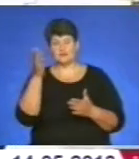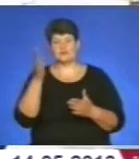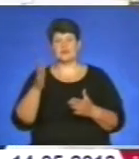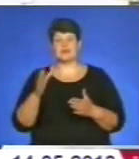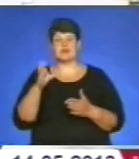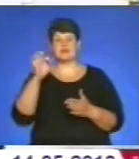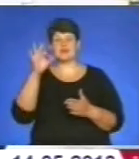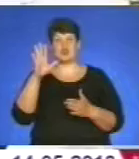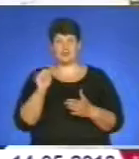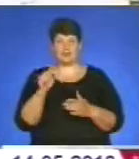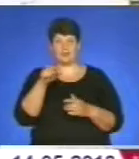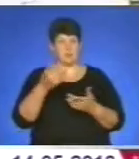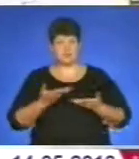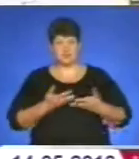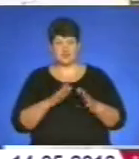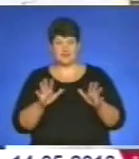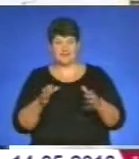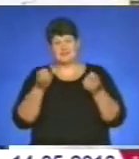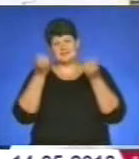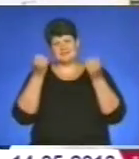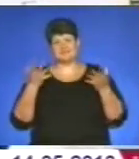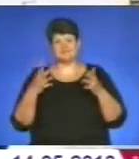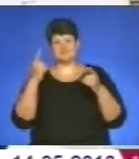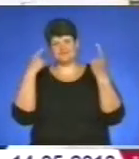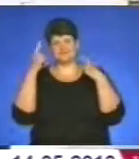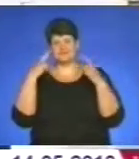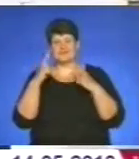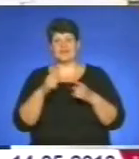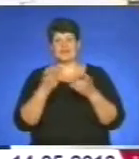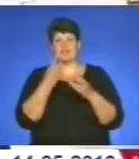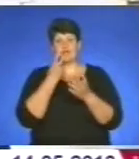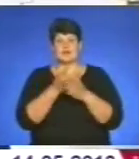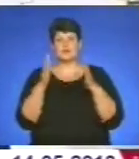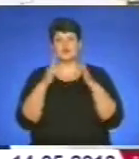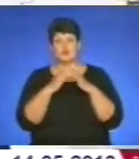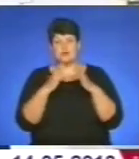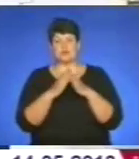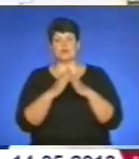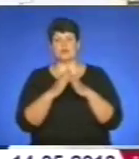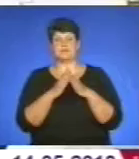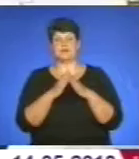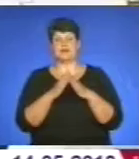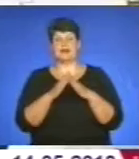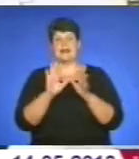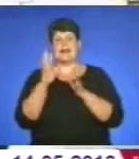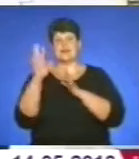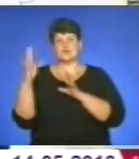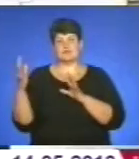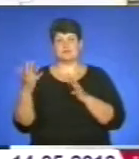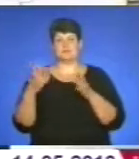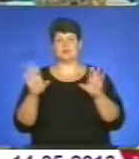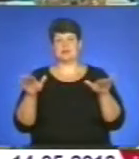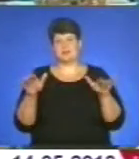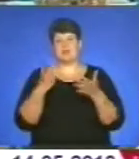в шпаківні не живе? Ну, це образно просто. Символізує домівку, домівку лісових різних мешканців, котрі також мають